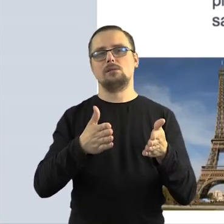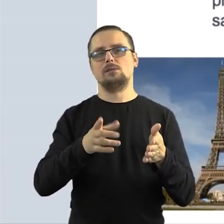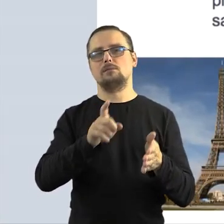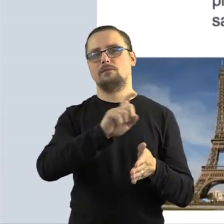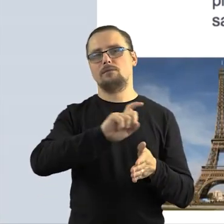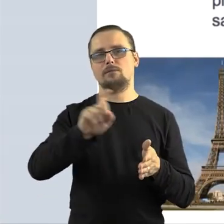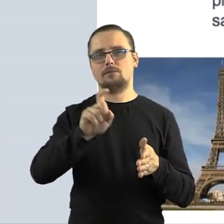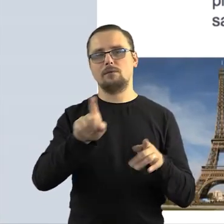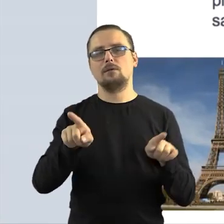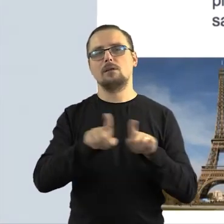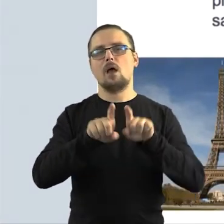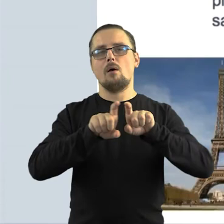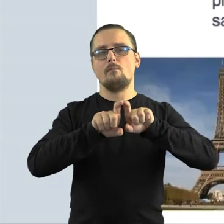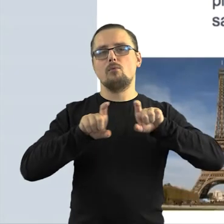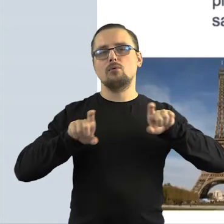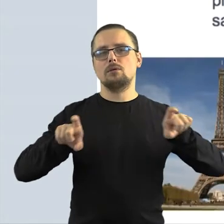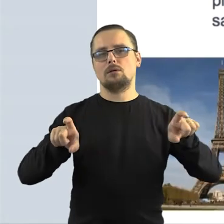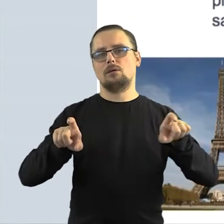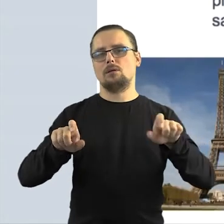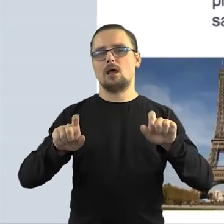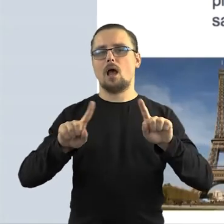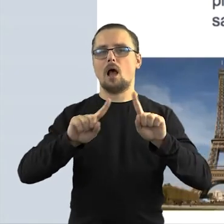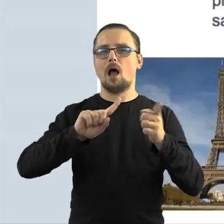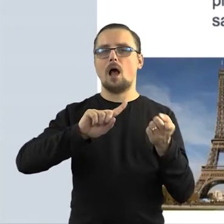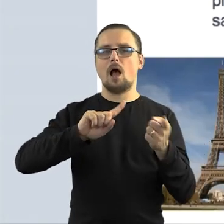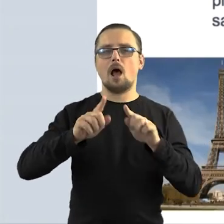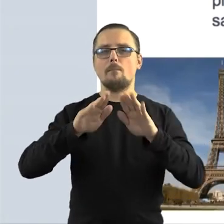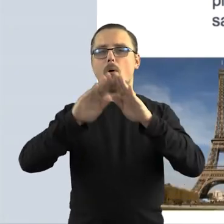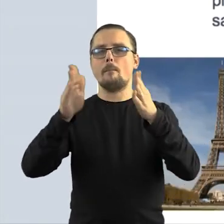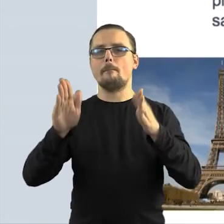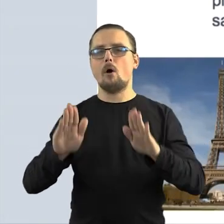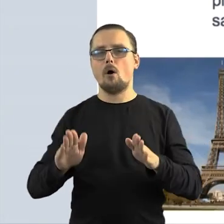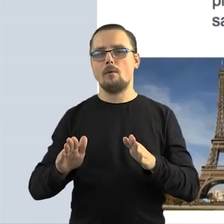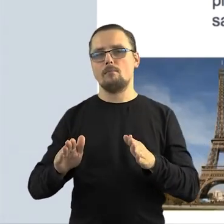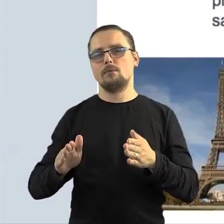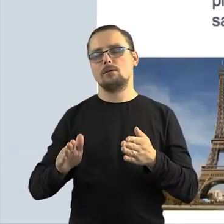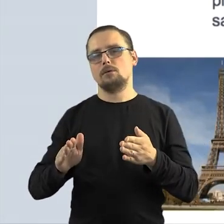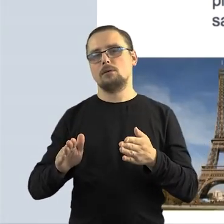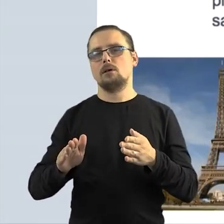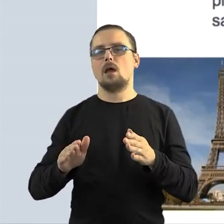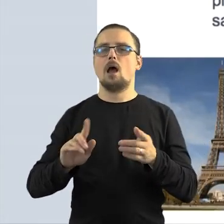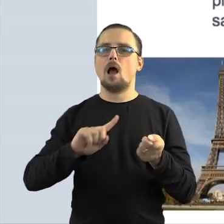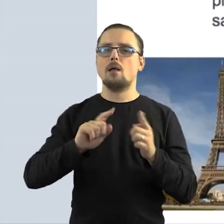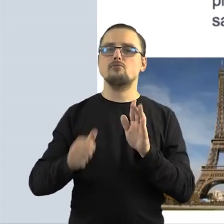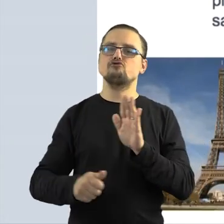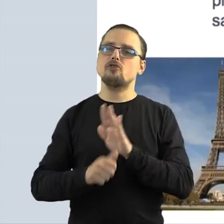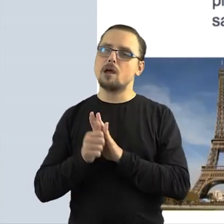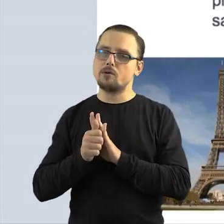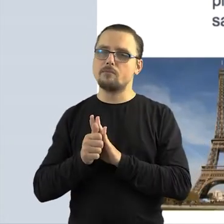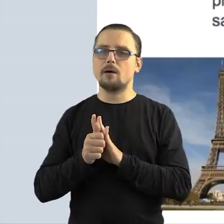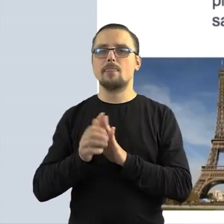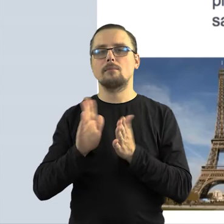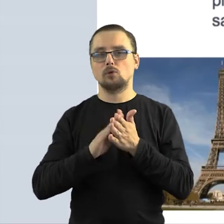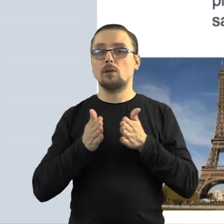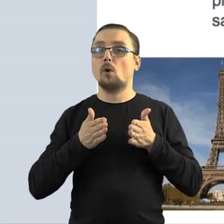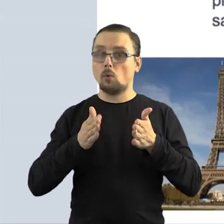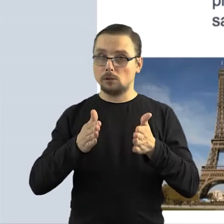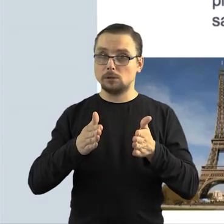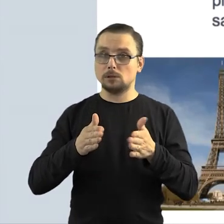samo z pomnikami, z budynkami objętymi ochronami prawna autorską, z rzeźbami i tak dalej, i tak dalej.